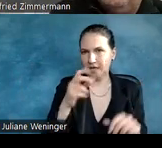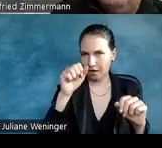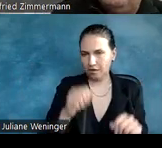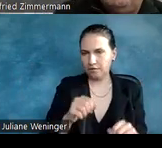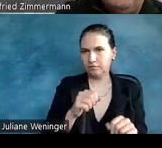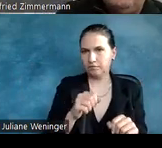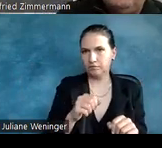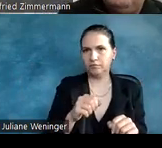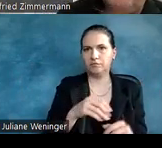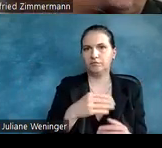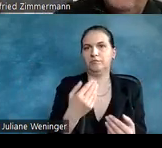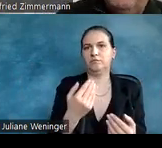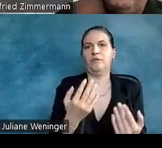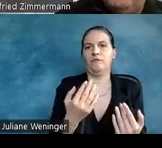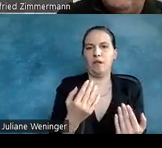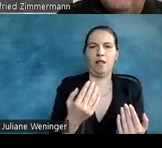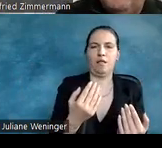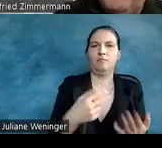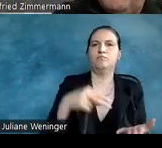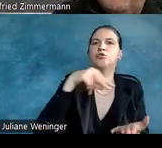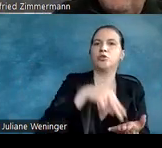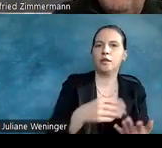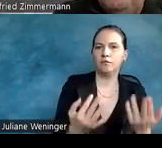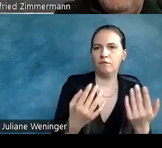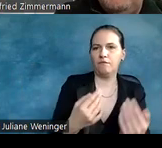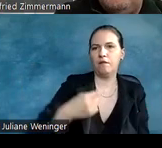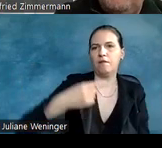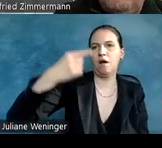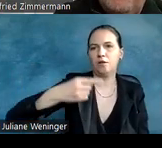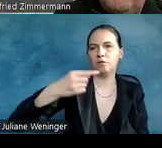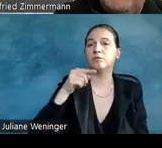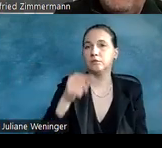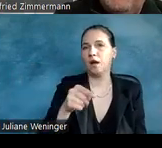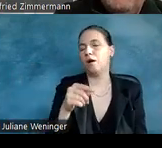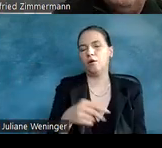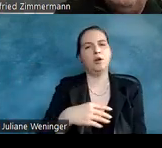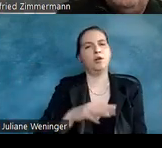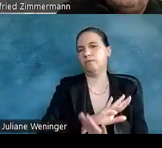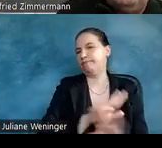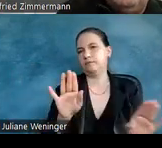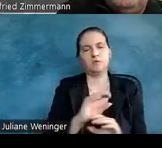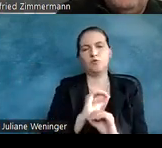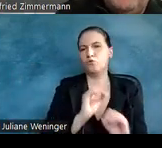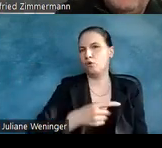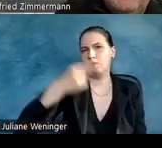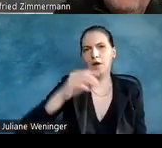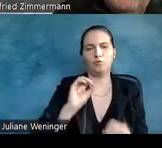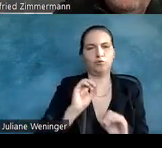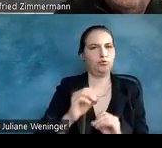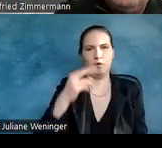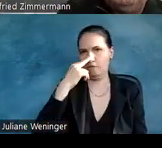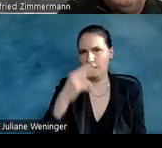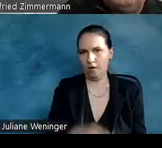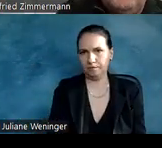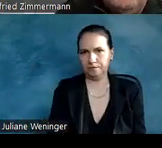Warnungen oder Fehler gibt. Also hier für dieses Dokument gibt es null Fehler, null Warnungen, nur bestandene Regeln.